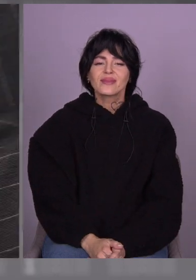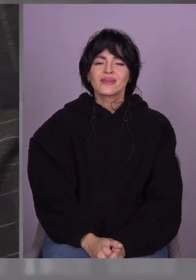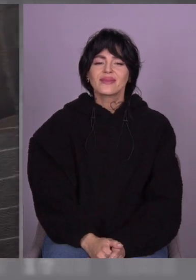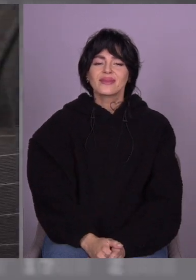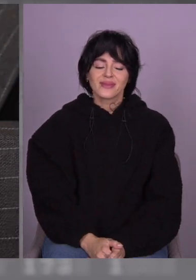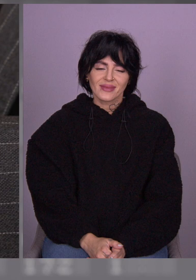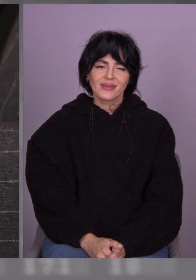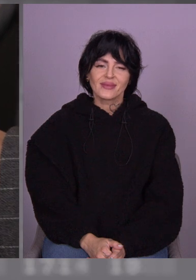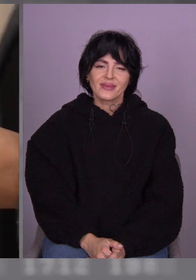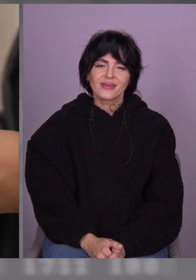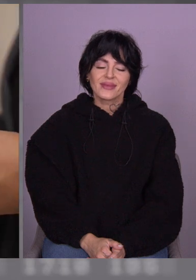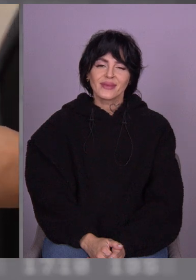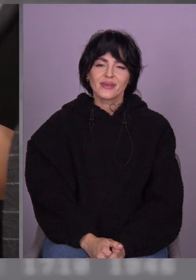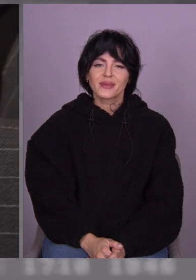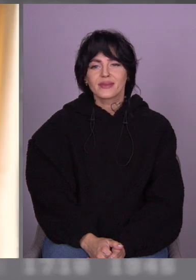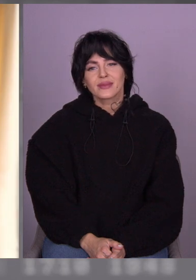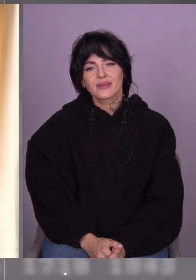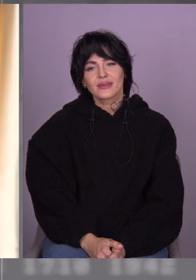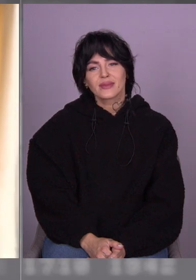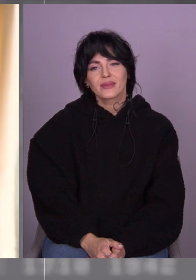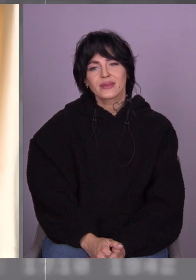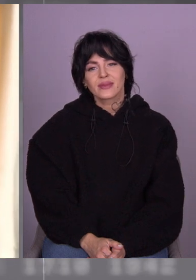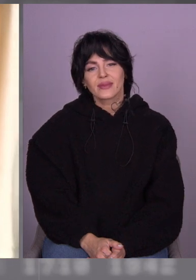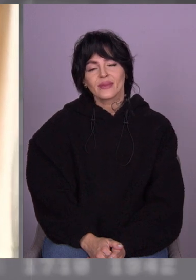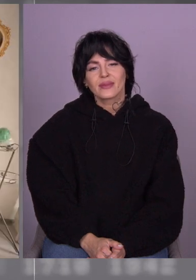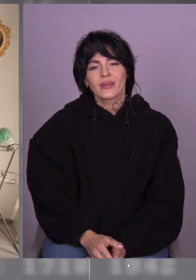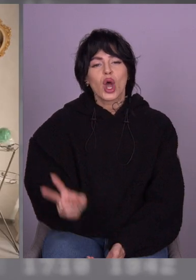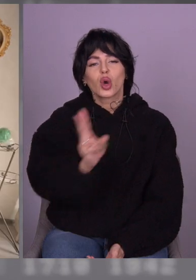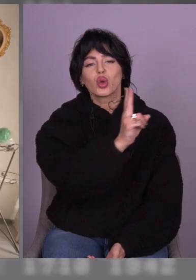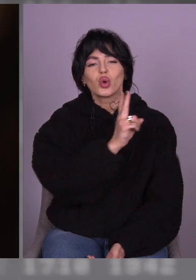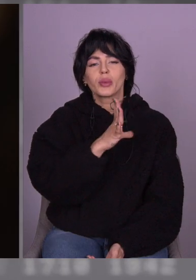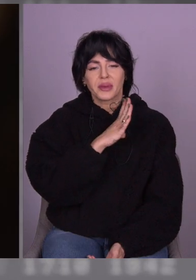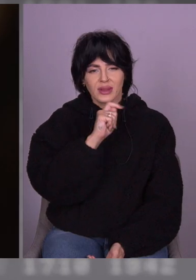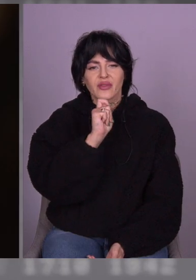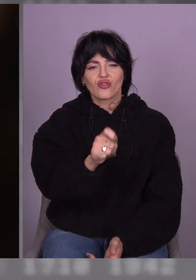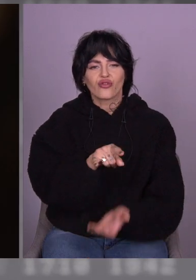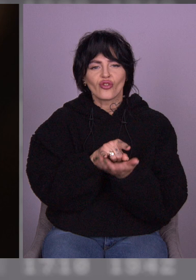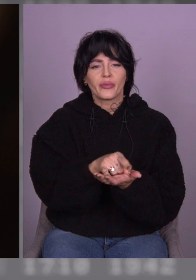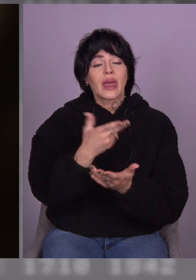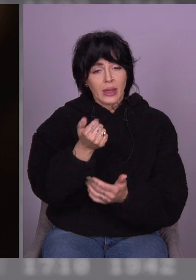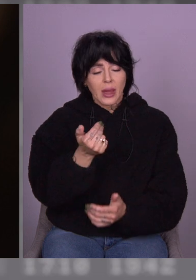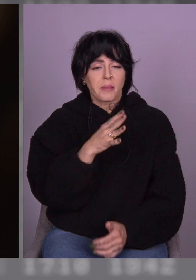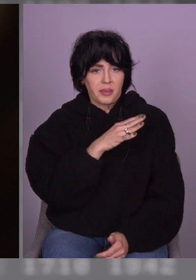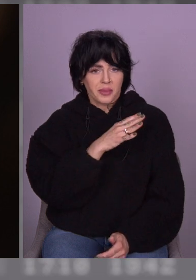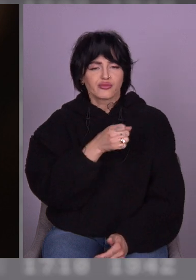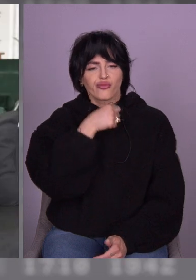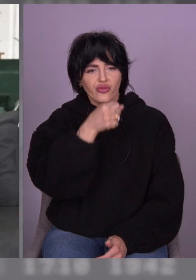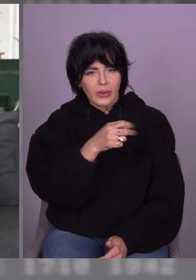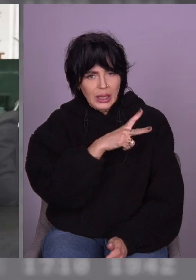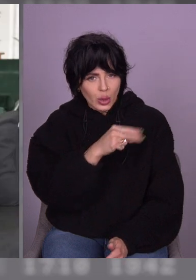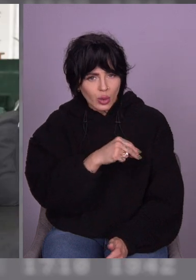Дякую, Боже, як гарно. А хтось дарував вам жаби? Дочка, відповідно, старша, там просивала.